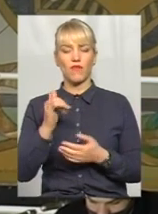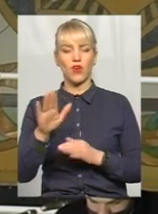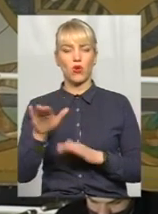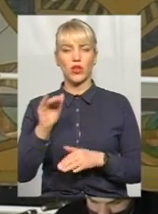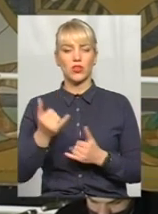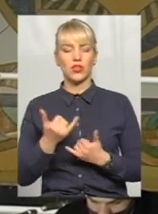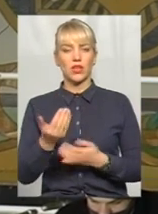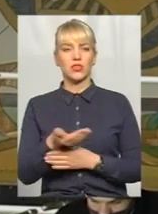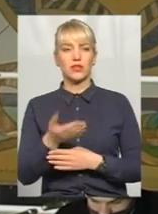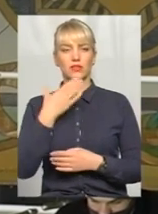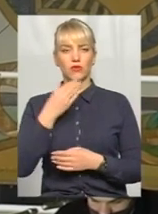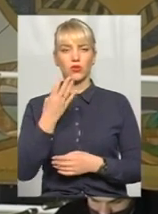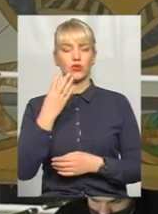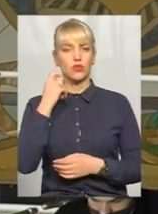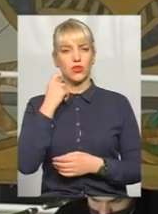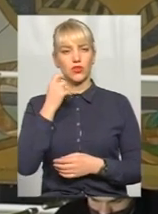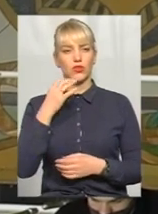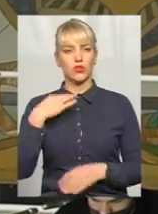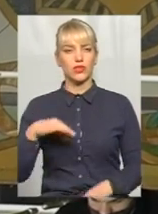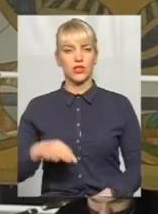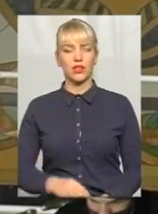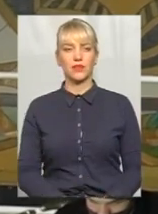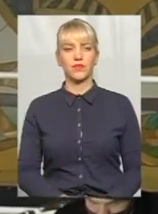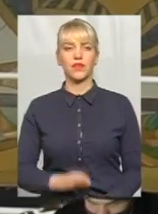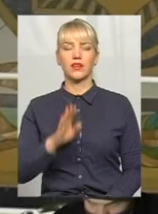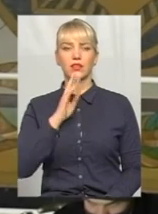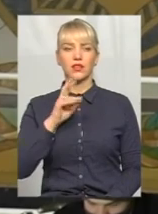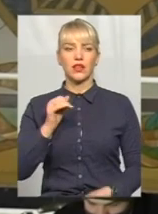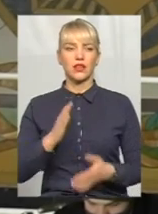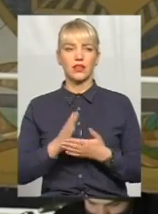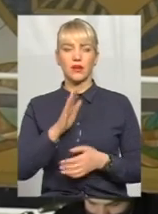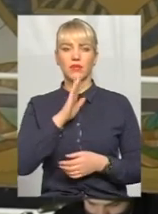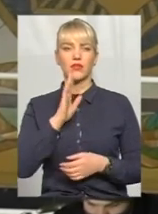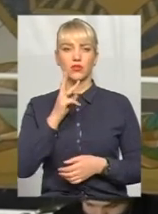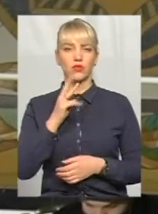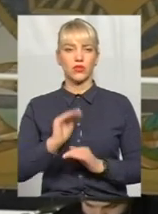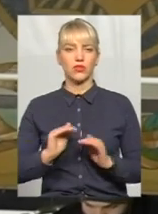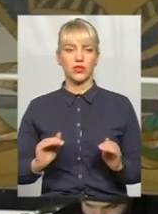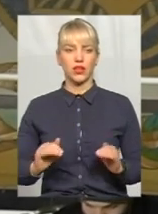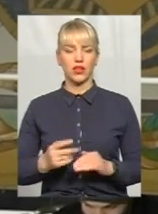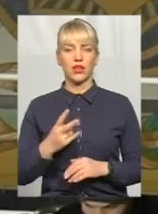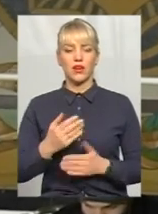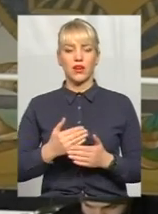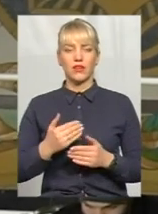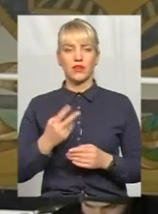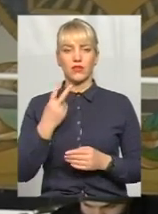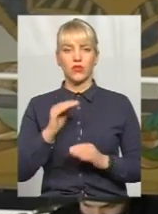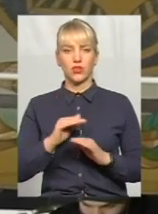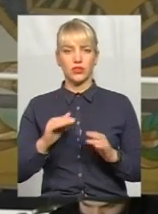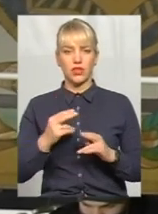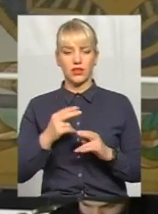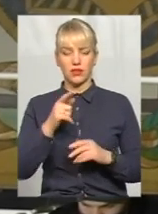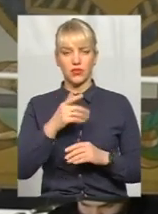свого 4-річного сина. Жінка є матір'ю трьох дітей, відносно двох старших дітей, вона вже позбавлена